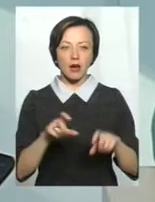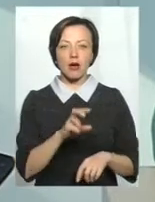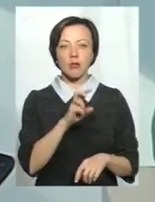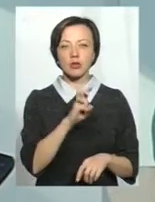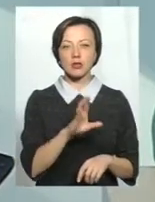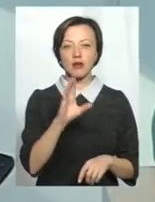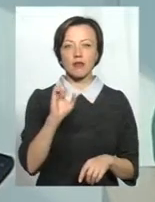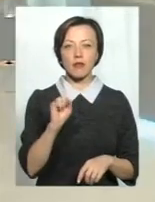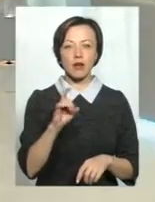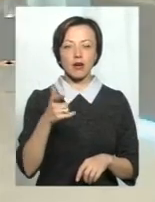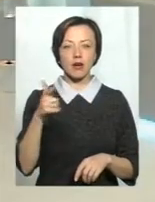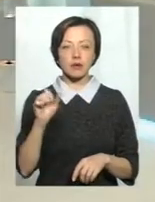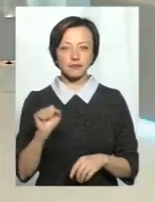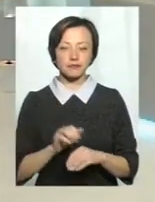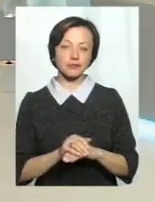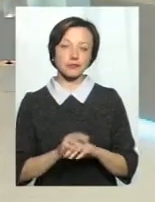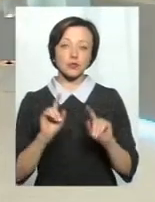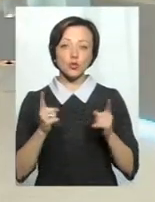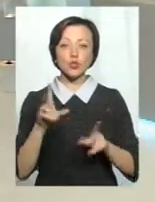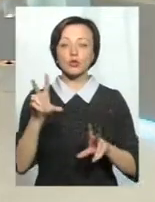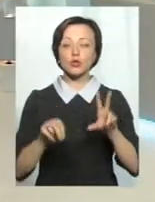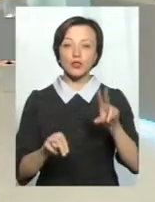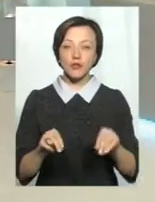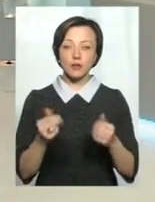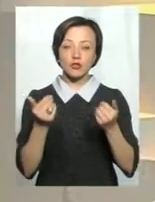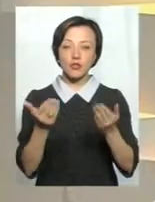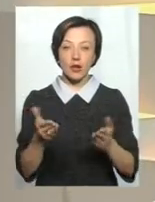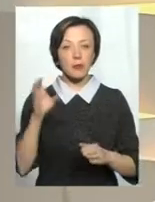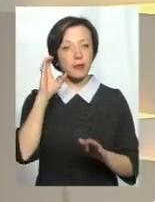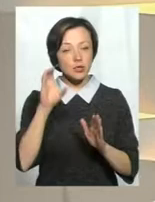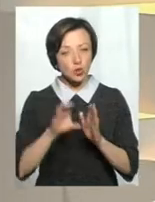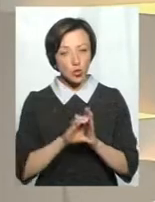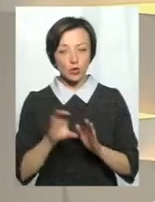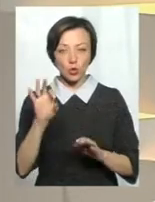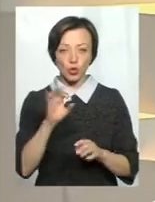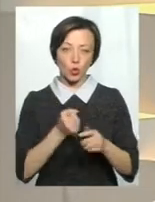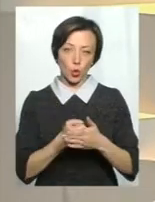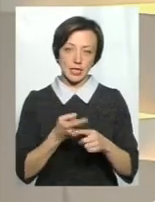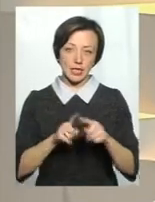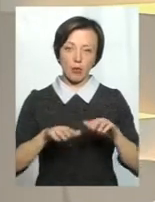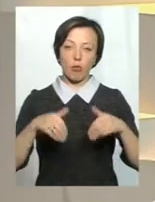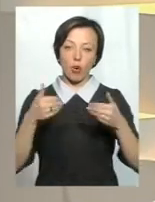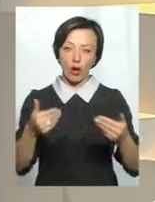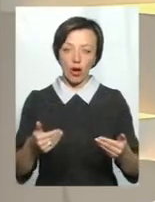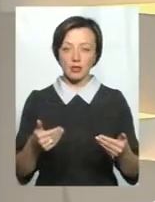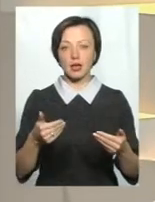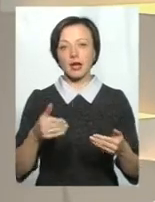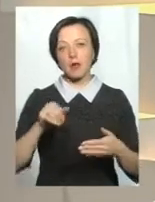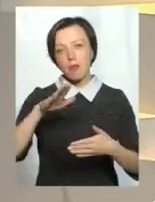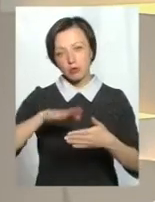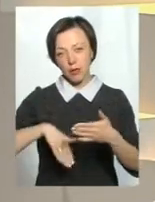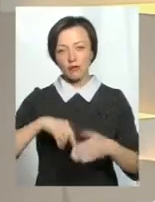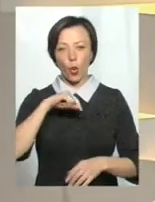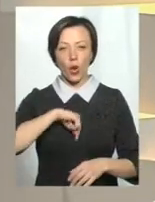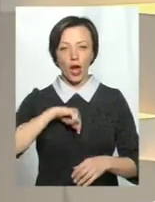І дуже сподіваємося, шановний глядач, на те, що ви прислухаєтеся до цих порад і позбавити організм,